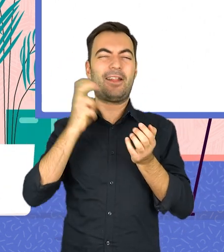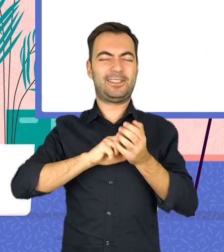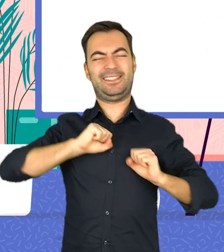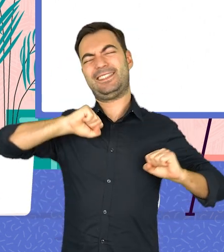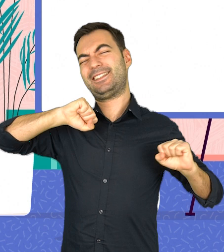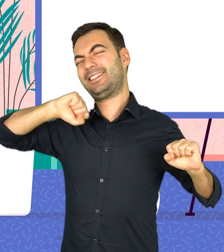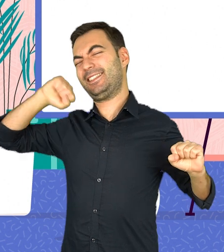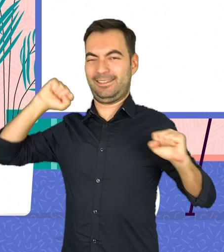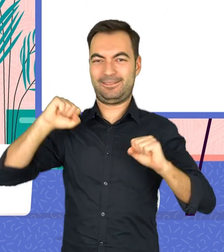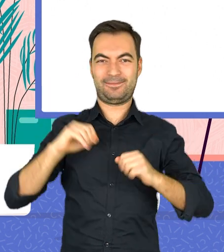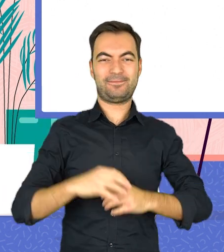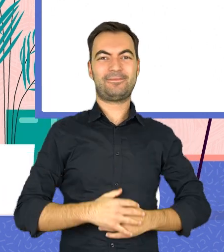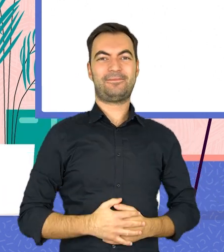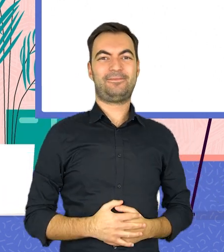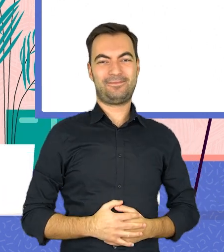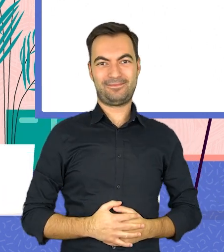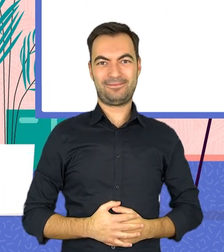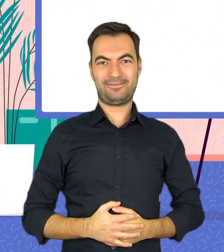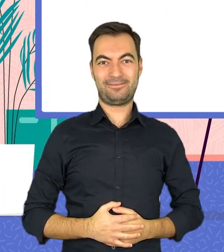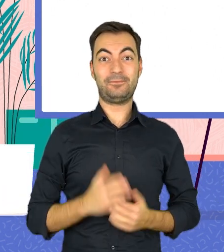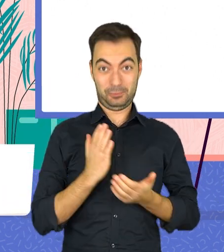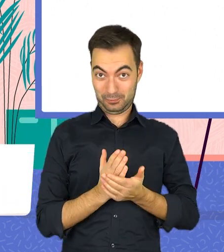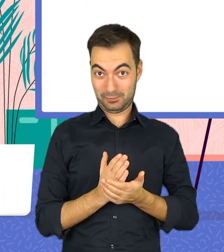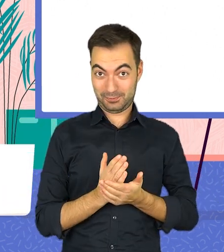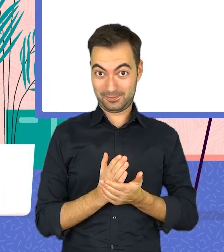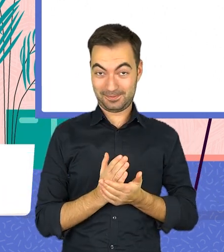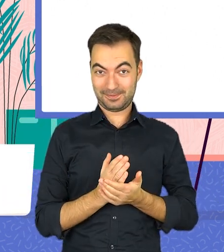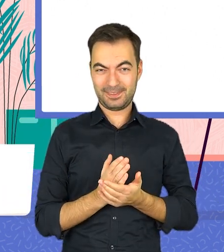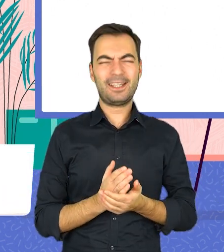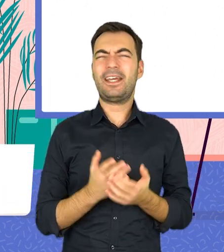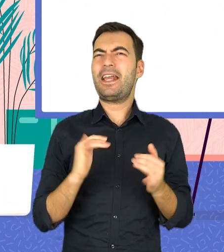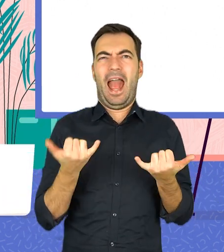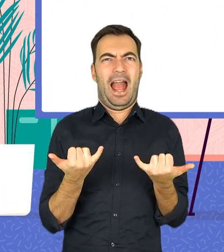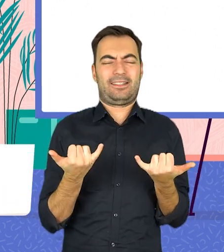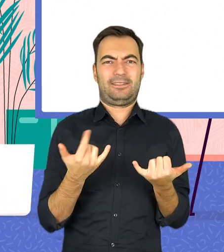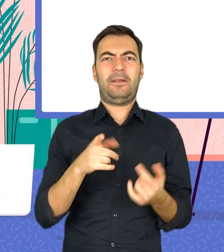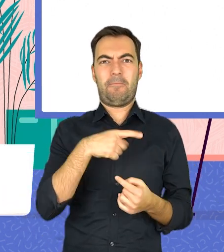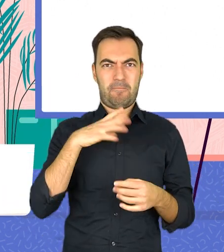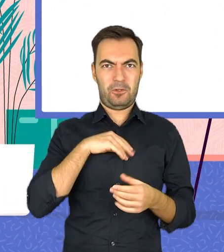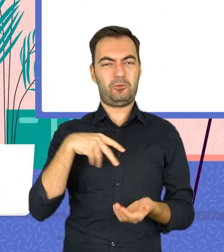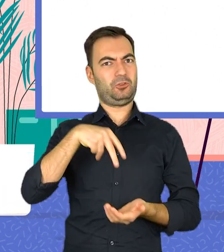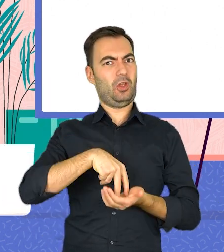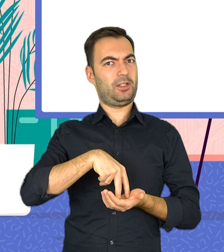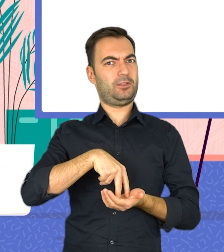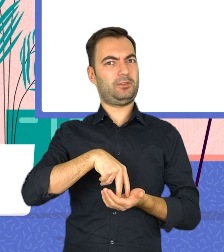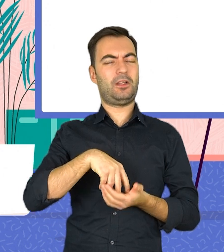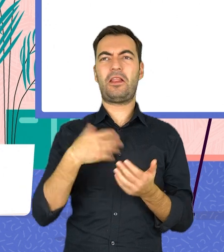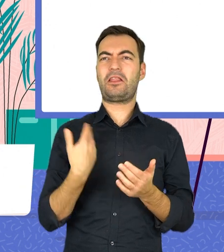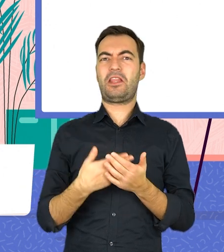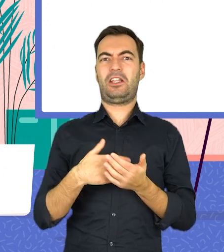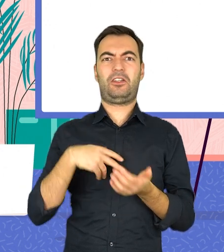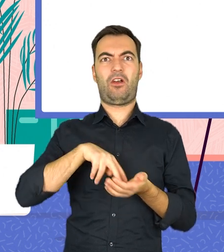tak jak rozciągacie się rano po wstaniu z łóżka. Już? Jak to się dzieje, że możemy stać?